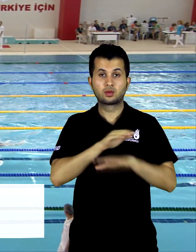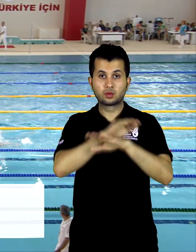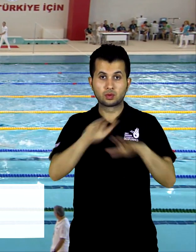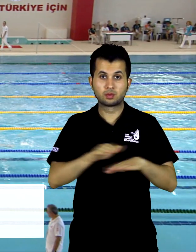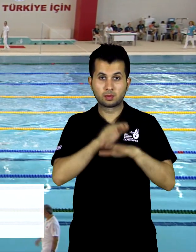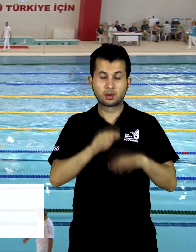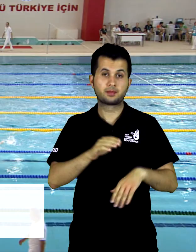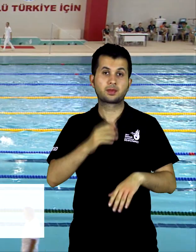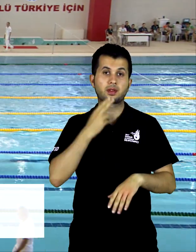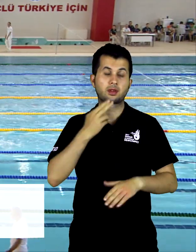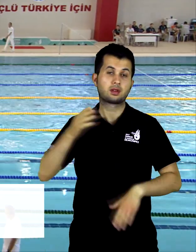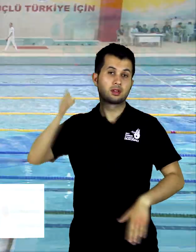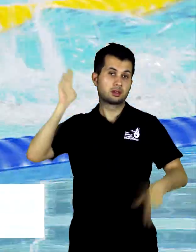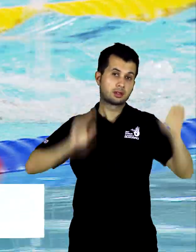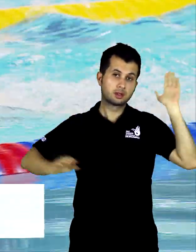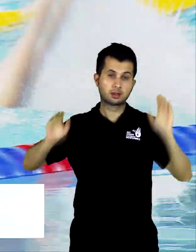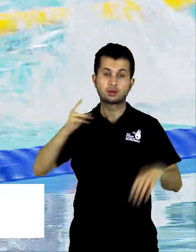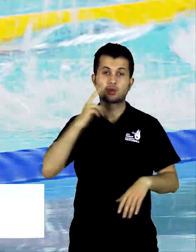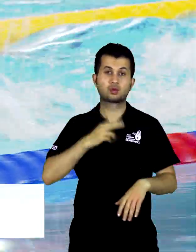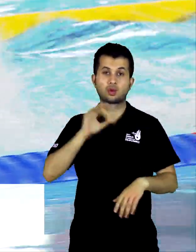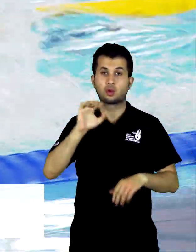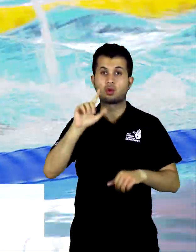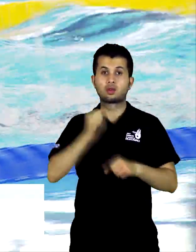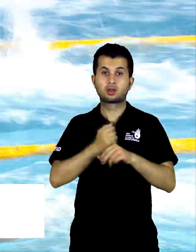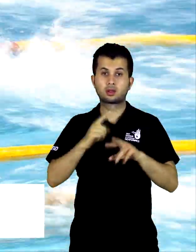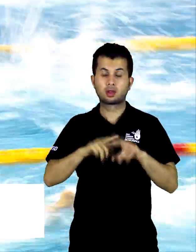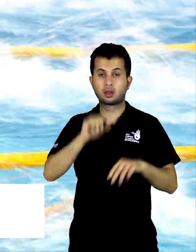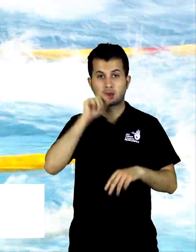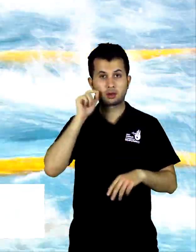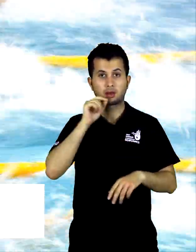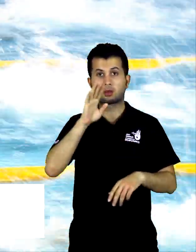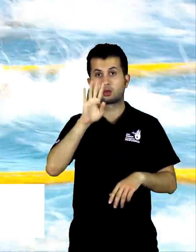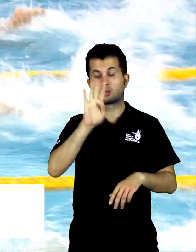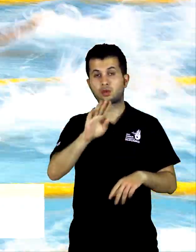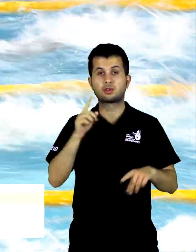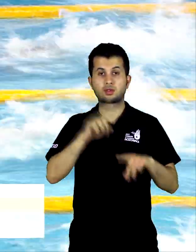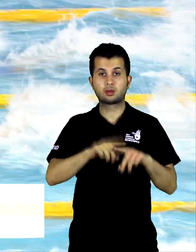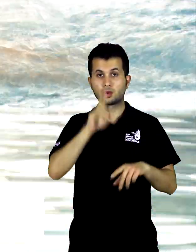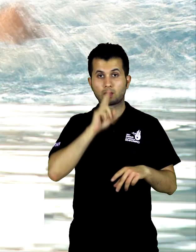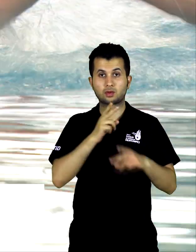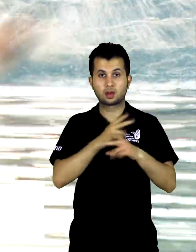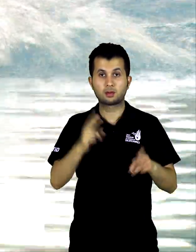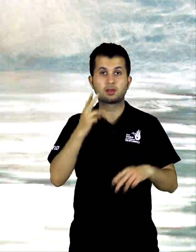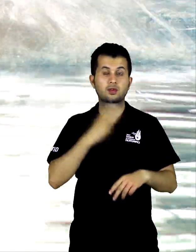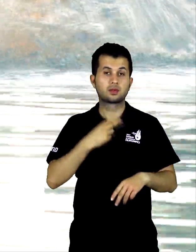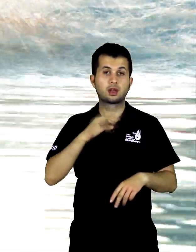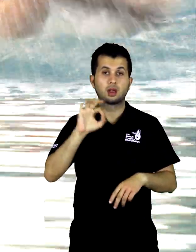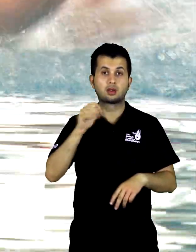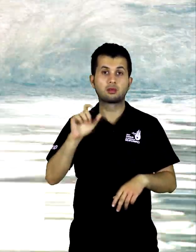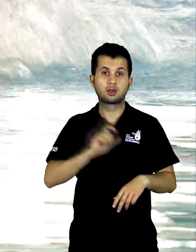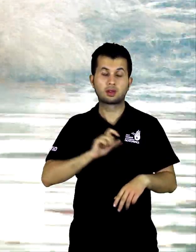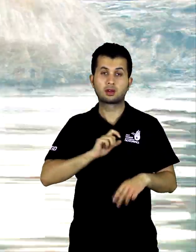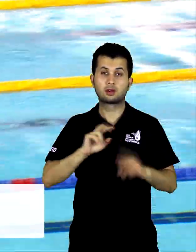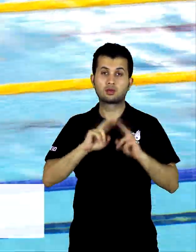Yüzmede kadınlar 100 metre sırt üstünde Rus Olga Klicinikova ve erkekler 4x200 serbeste Rusya altın